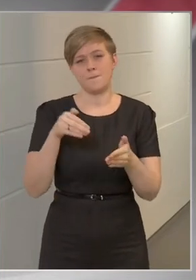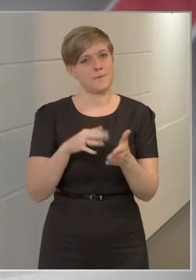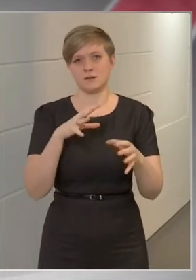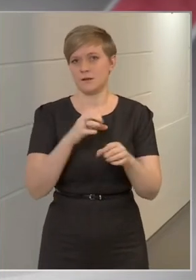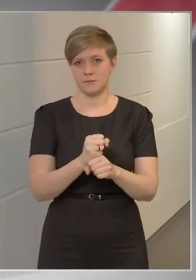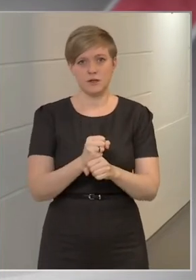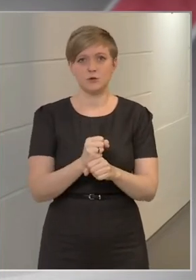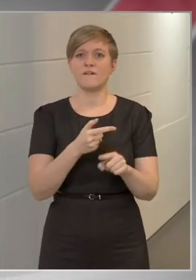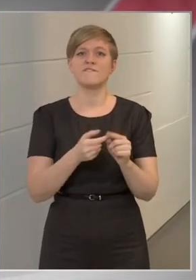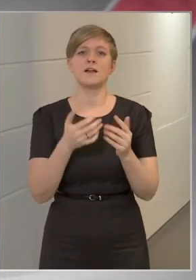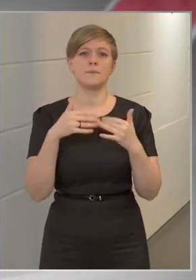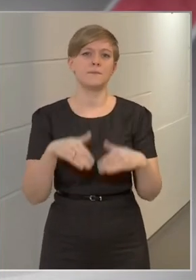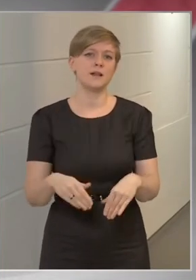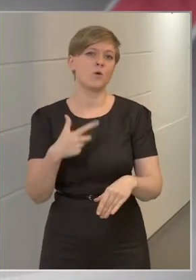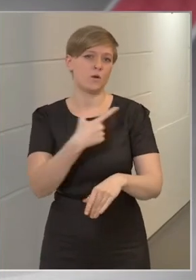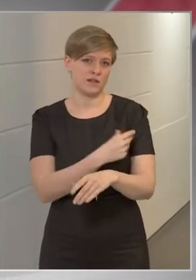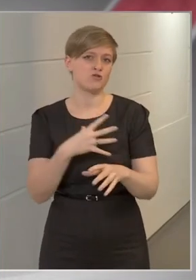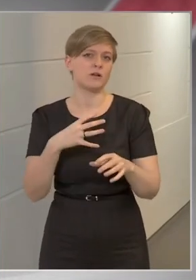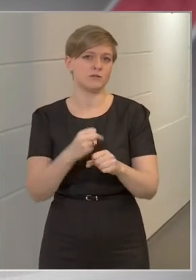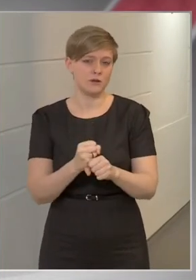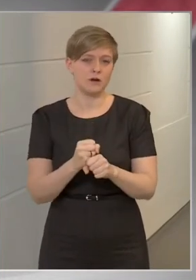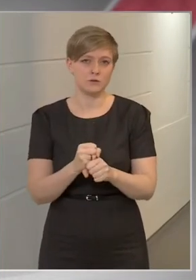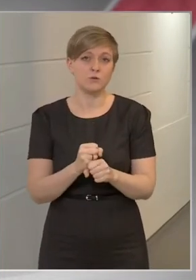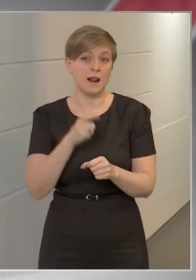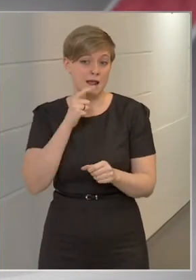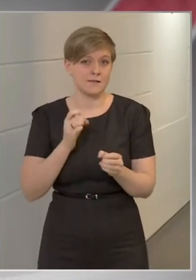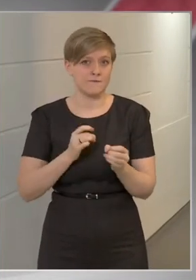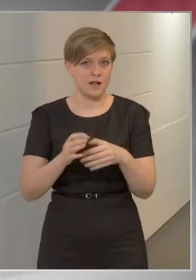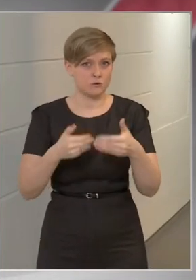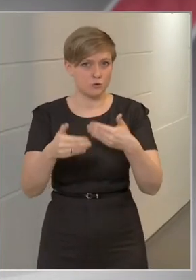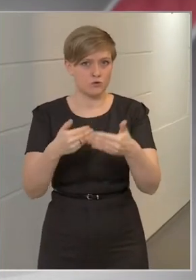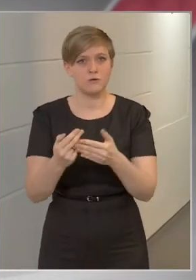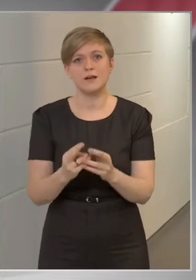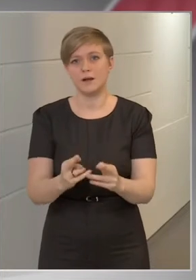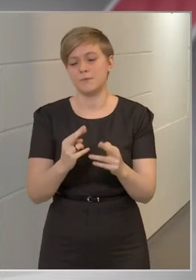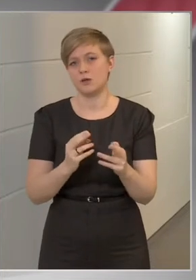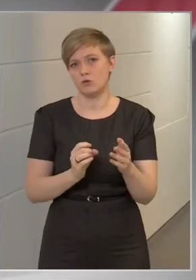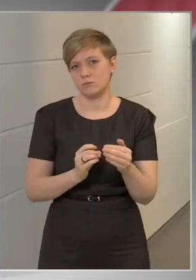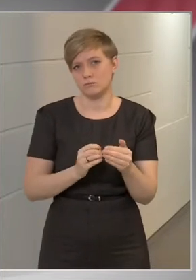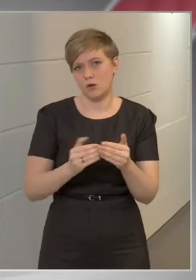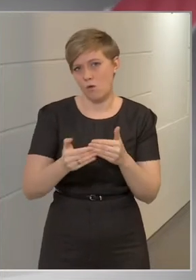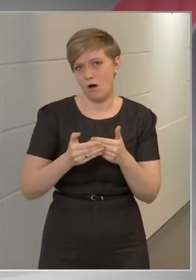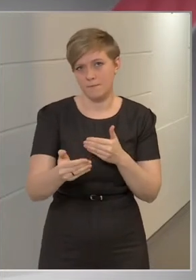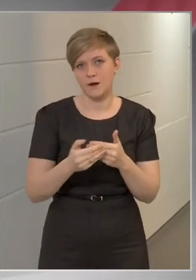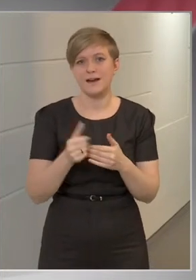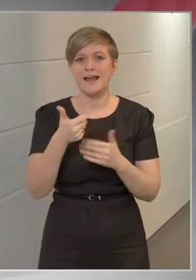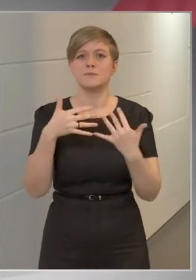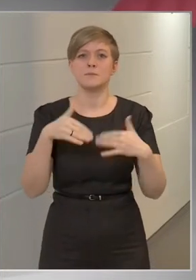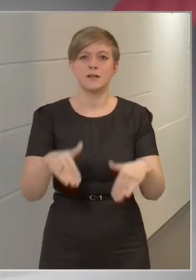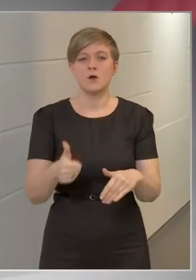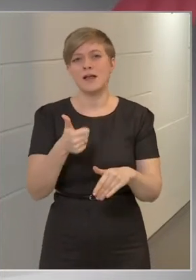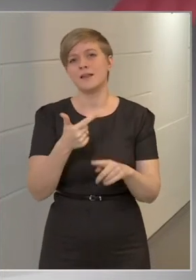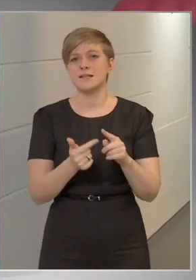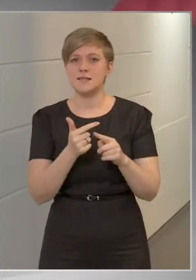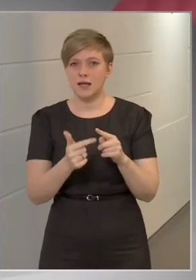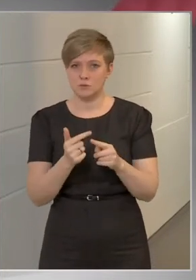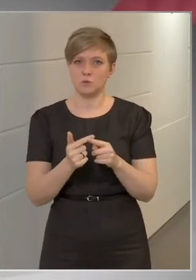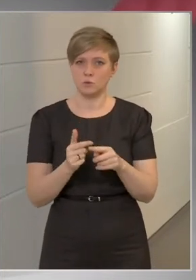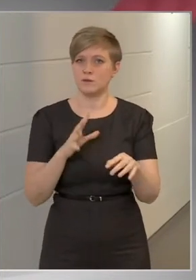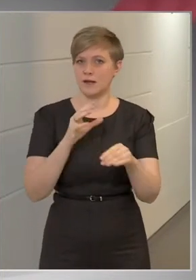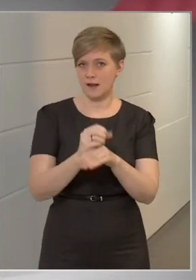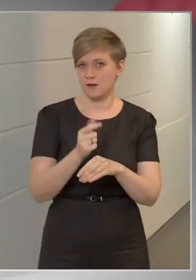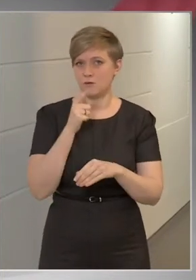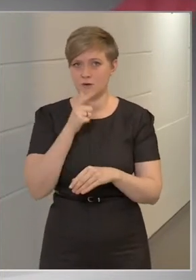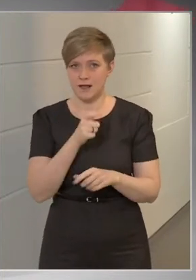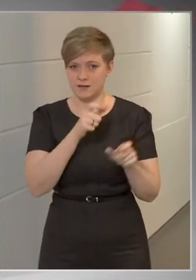tartunk, fél millió oltásnál tartunk, mondom, ez nagyon fel fog gyorsulni. Reméljük, hogy nagyon hamar az 1 milliót, 1,2 milliót is el fogjuk